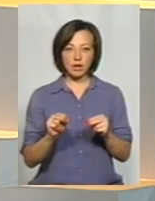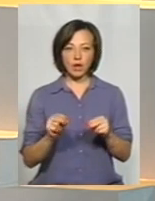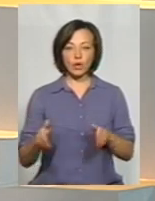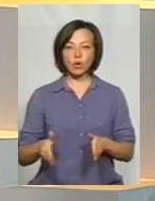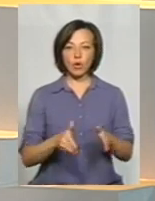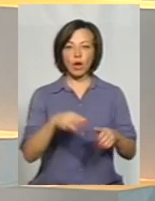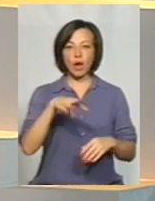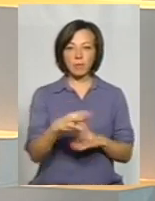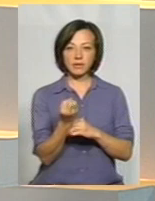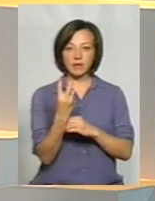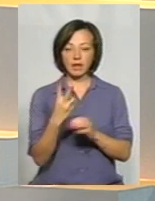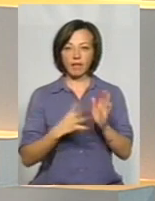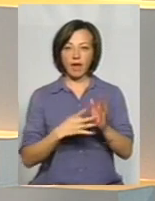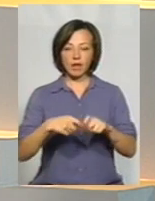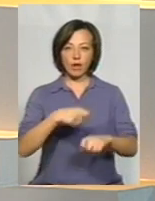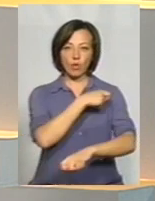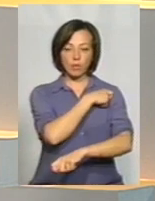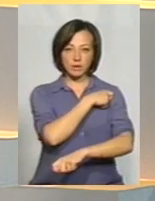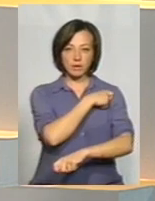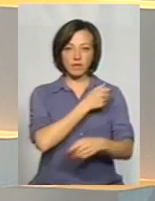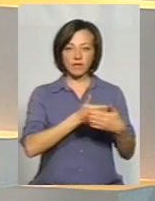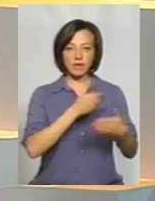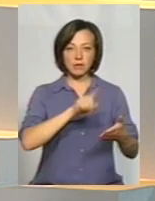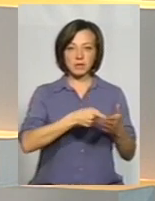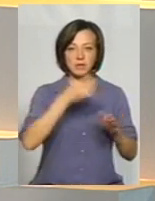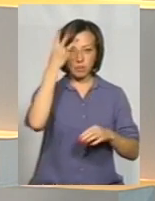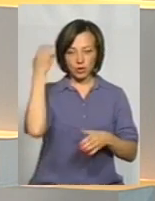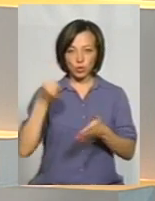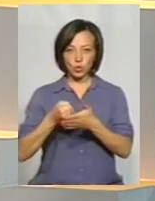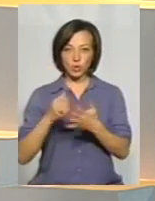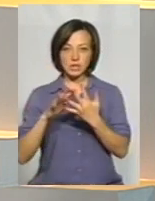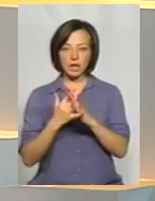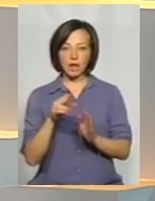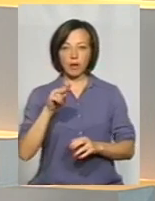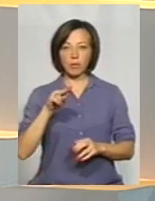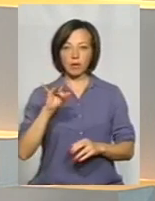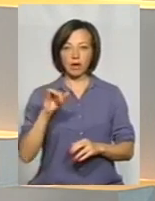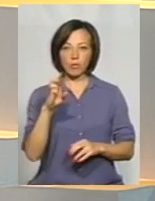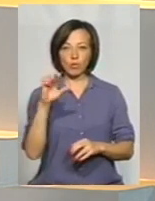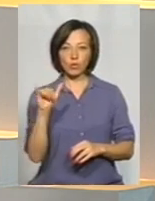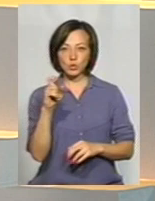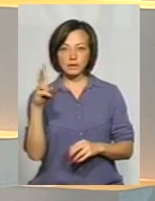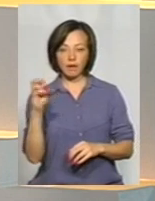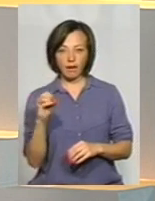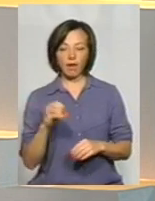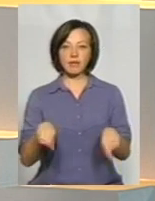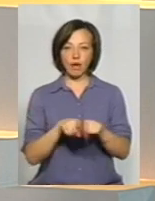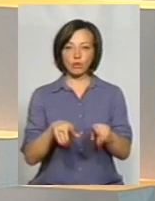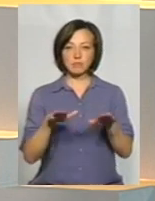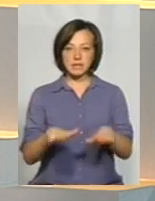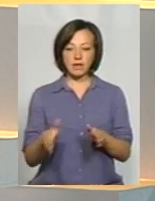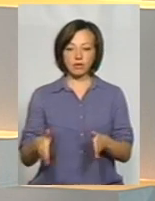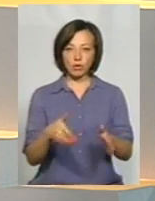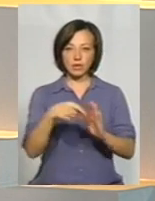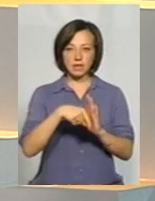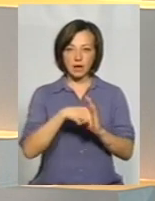9 км автомільній дороги від міста Хмельницького до села Прибульського, а також дорога місцева значення Хмельницьким